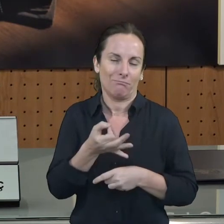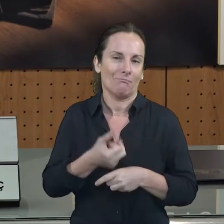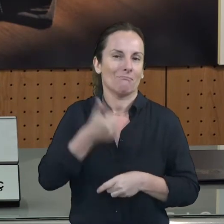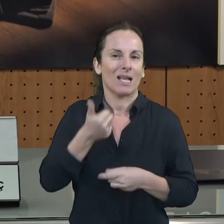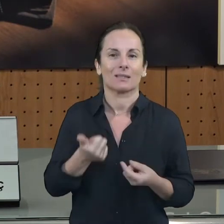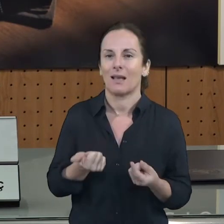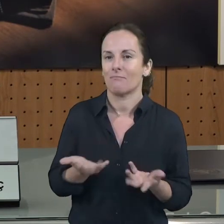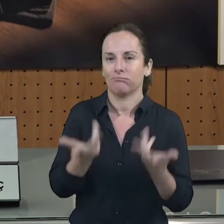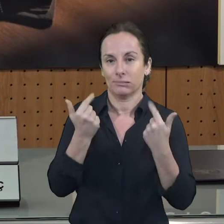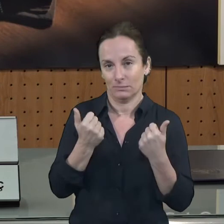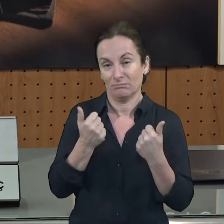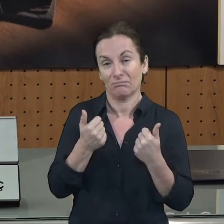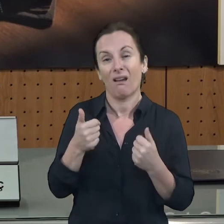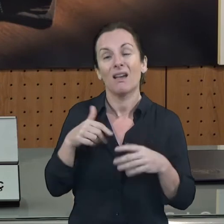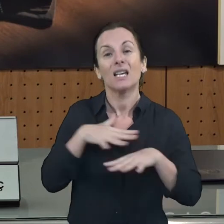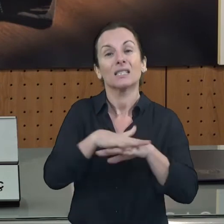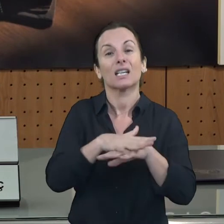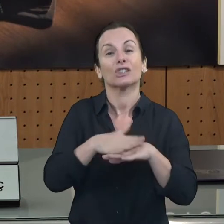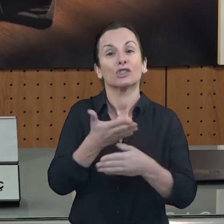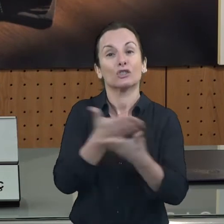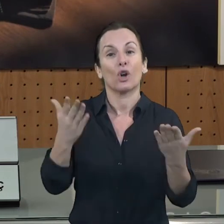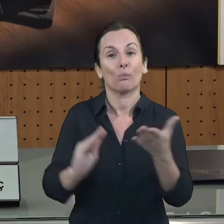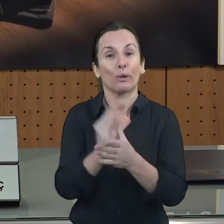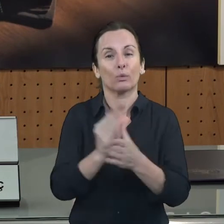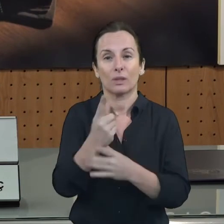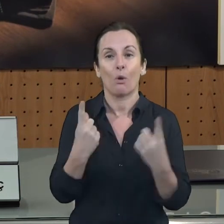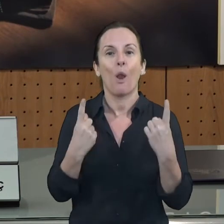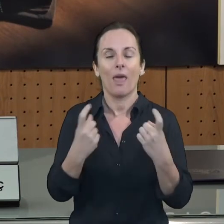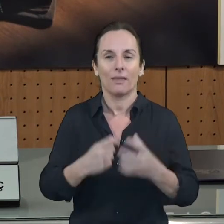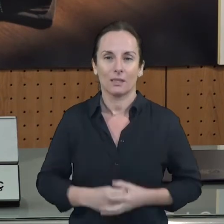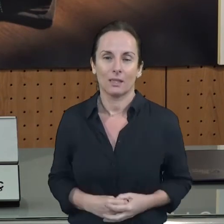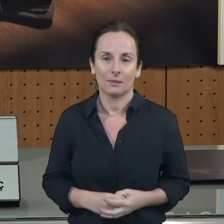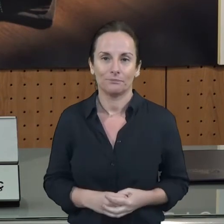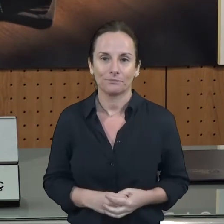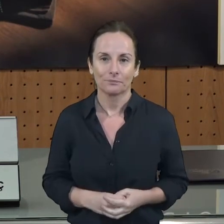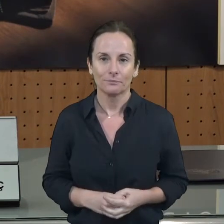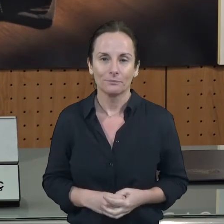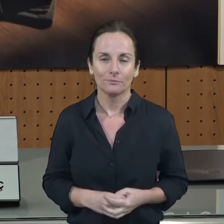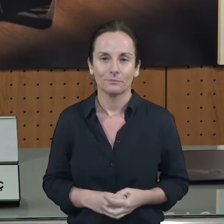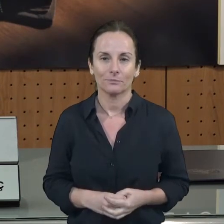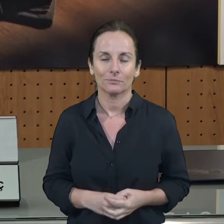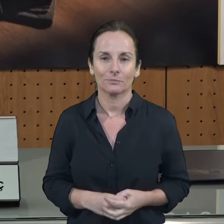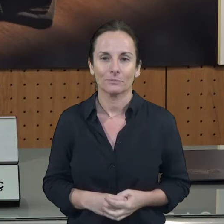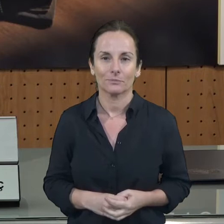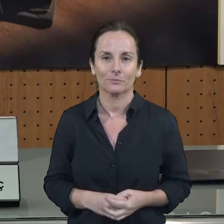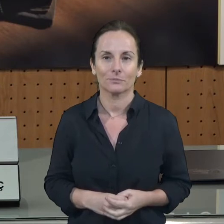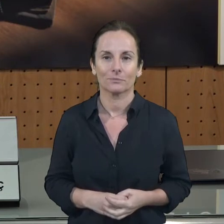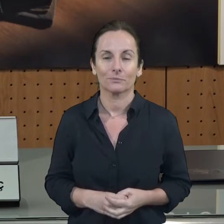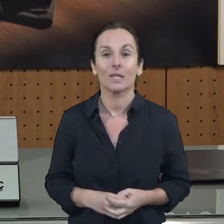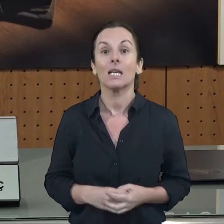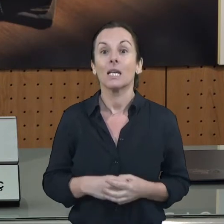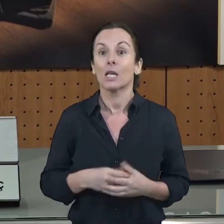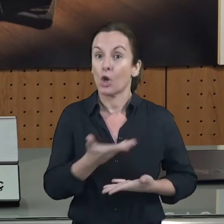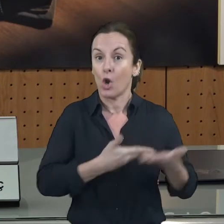el teixit productiu. Tota aquesta actuació que ara he explicat, aquesta línia, aquest acord marca en la Cambra, s'emmarca dins el pla Mallorca reacciona, que ja hem